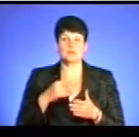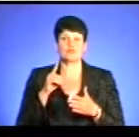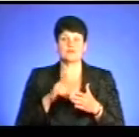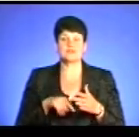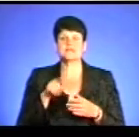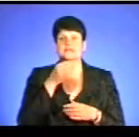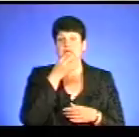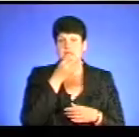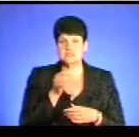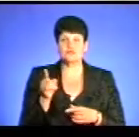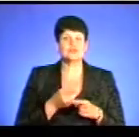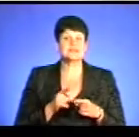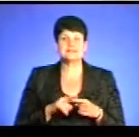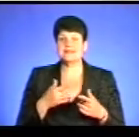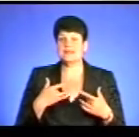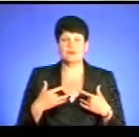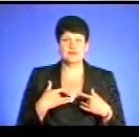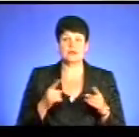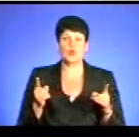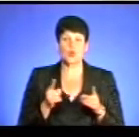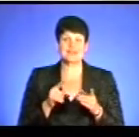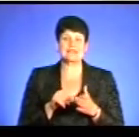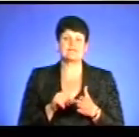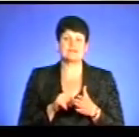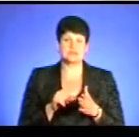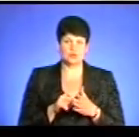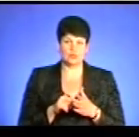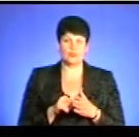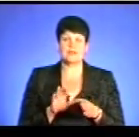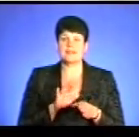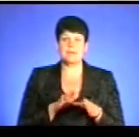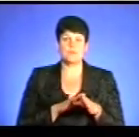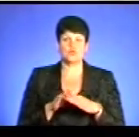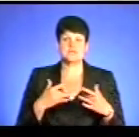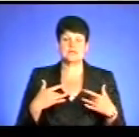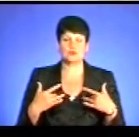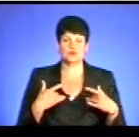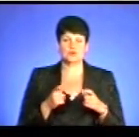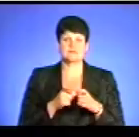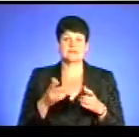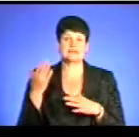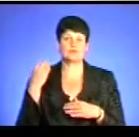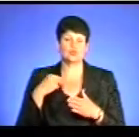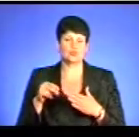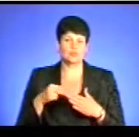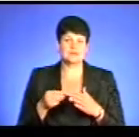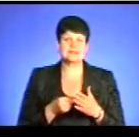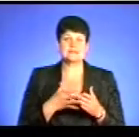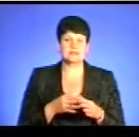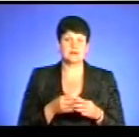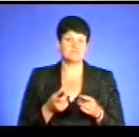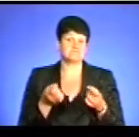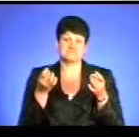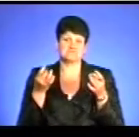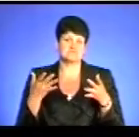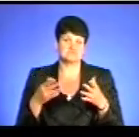повідомив, що це не концерт, а лише короткий виступ, тому що так неповноцінний концерт, знову ж таки, що квитки давно куплені, тому що ціна дуже доступна.